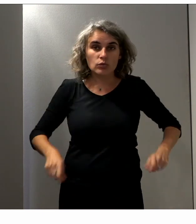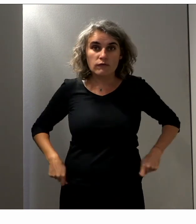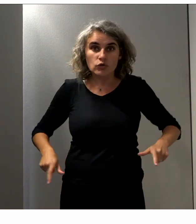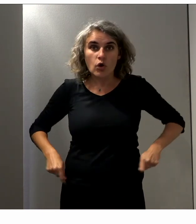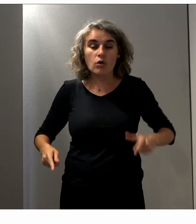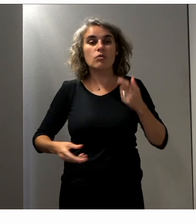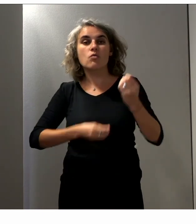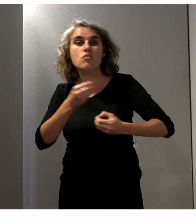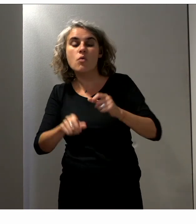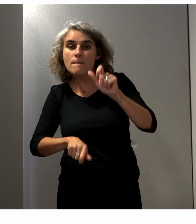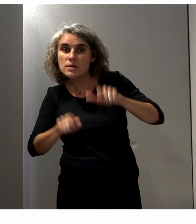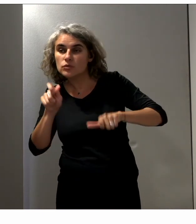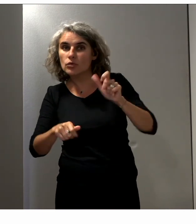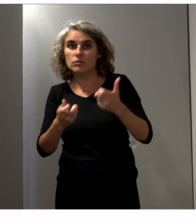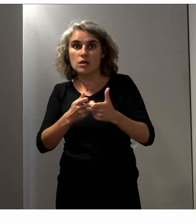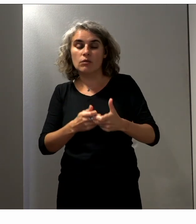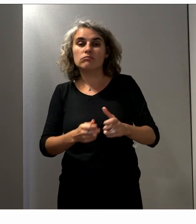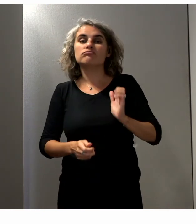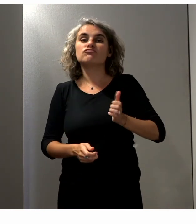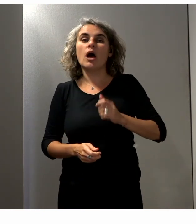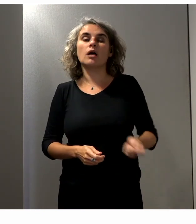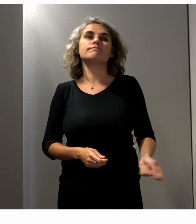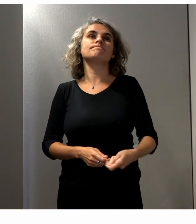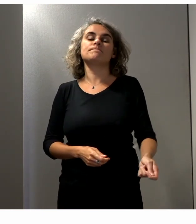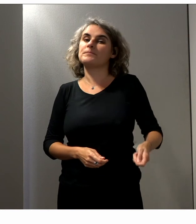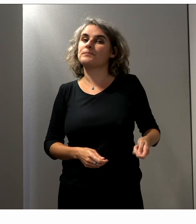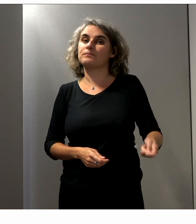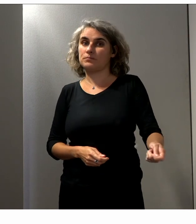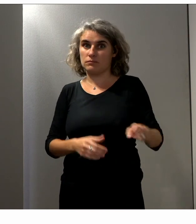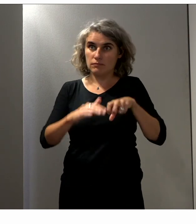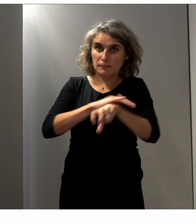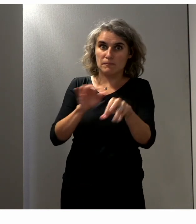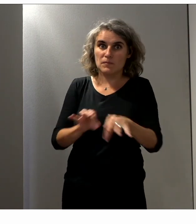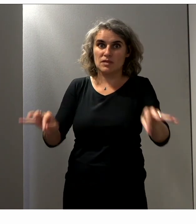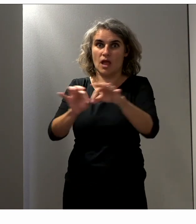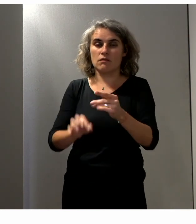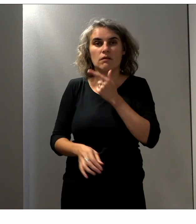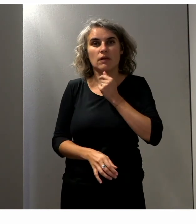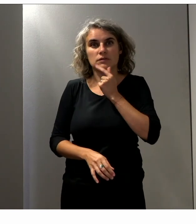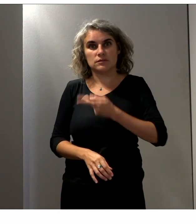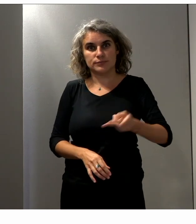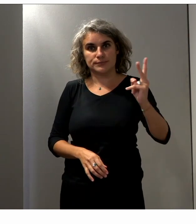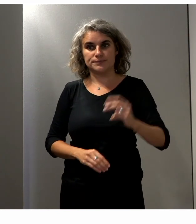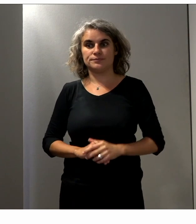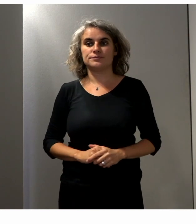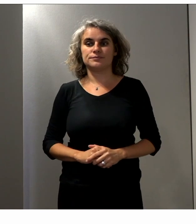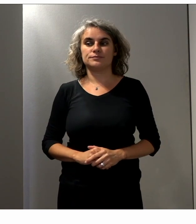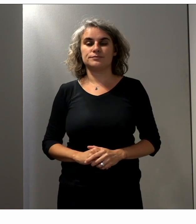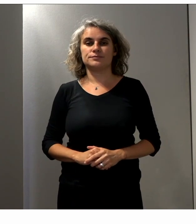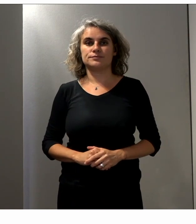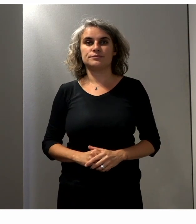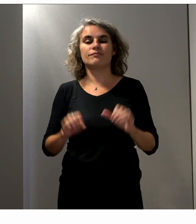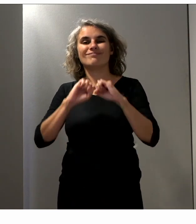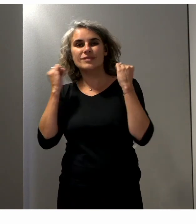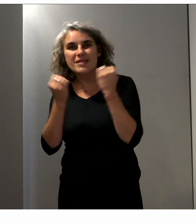ou même des personnes qui ont un chien guide pour pouvoir accéder à la salle facilement. Donc les